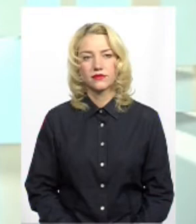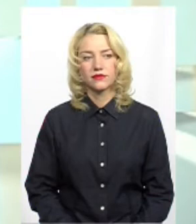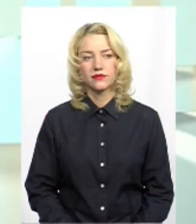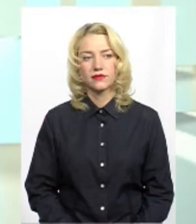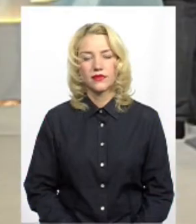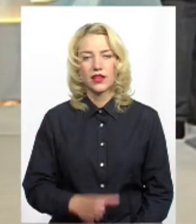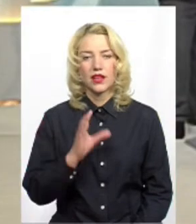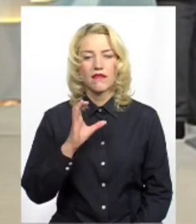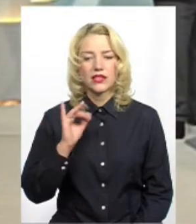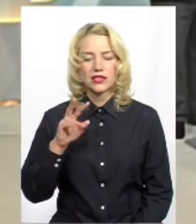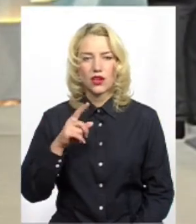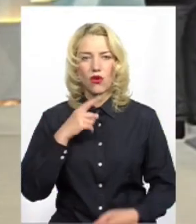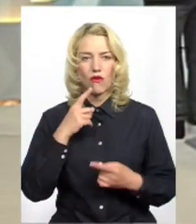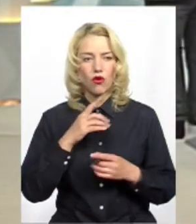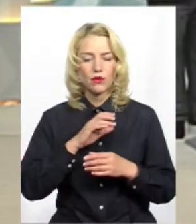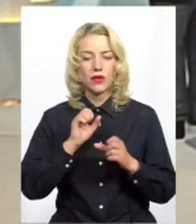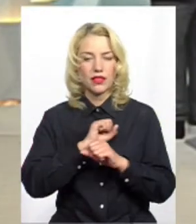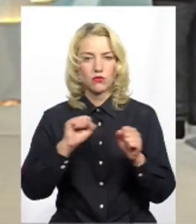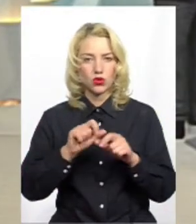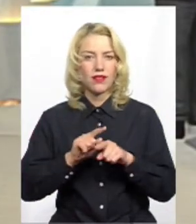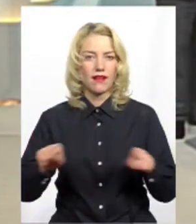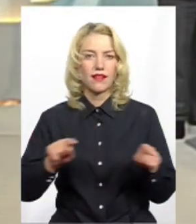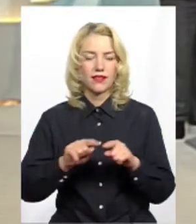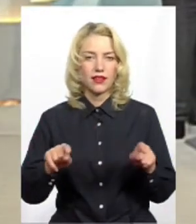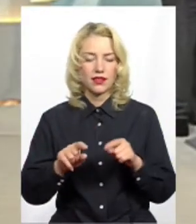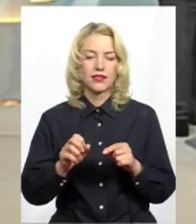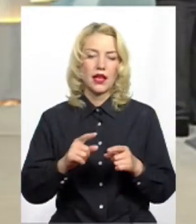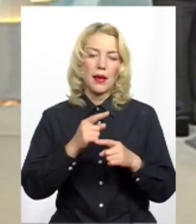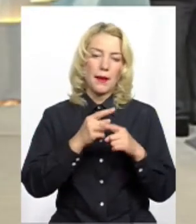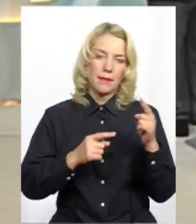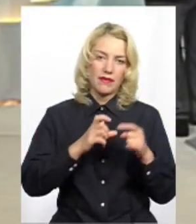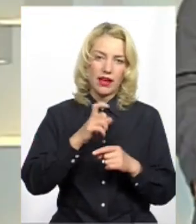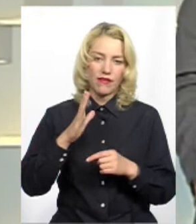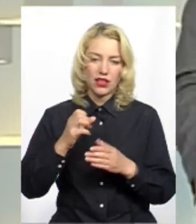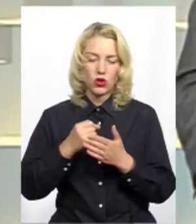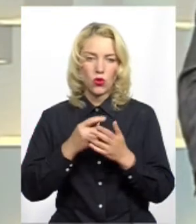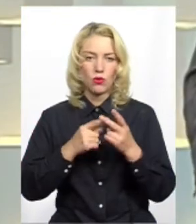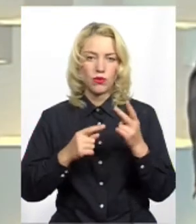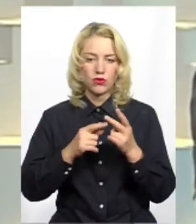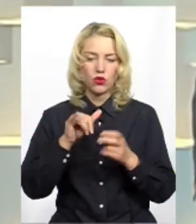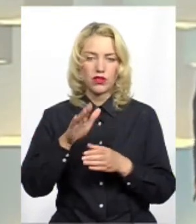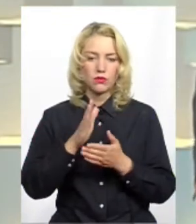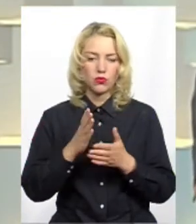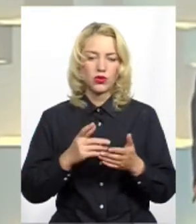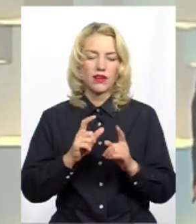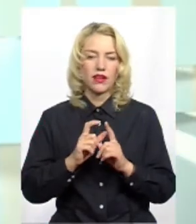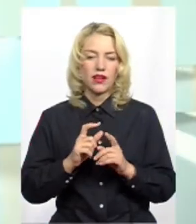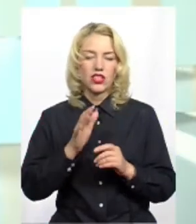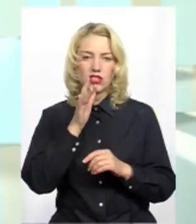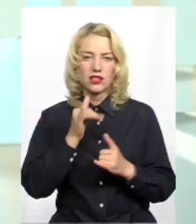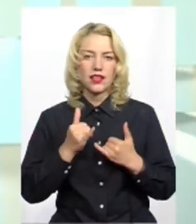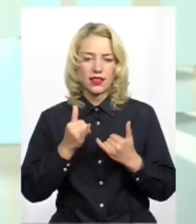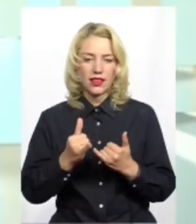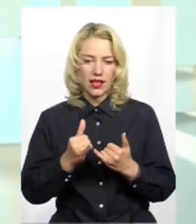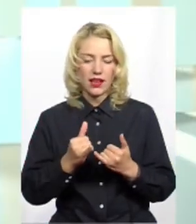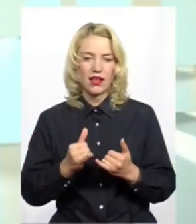Пане Василю, наголошую, не вдаємося до агітації. Від півхвилини до півтори у вас буде для відповідей на питання, а насамперед маєте